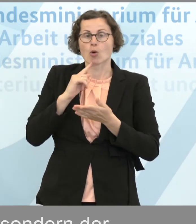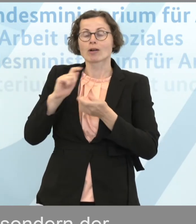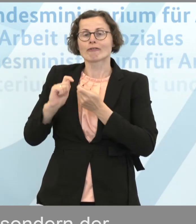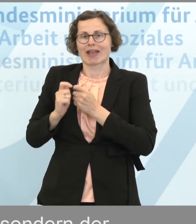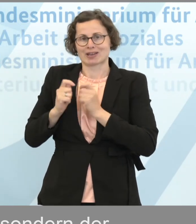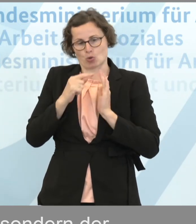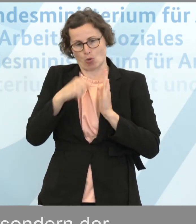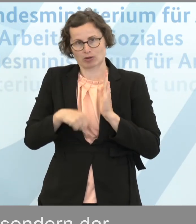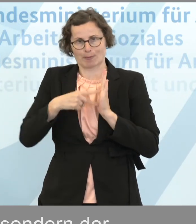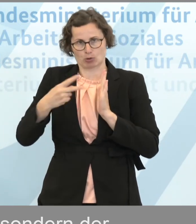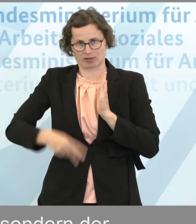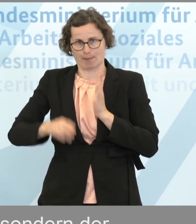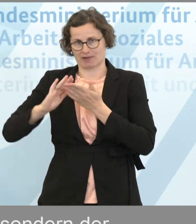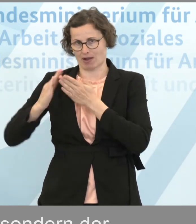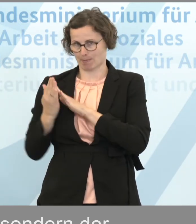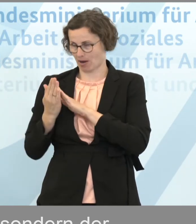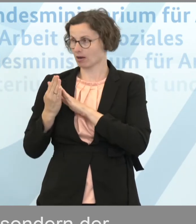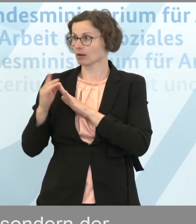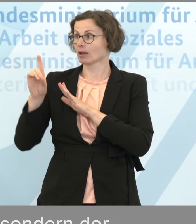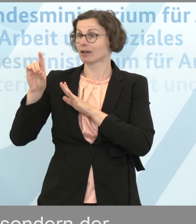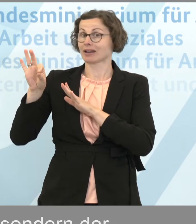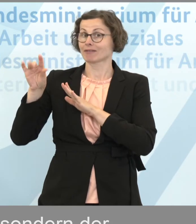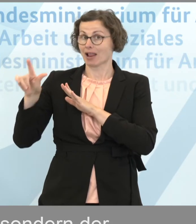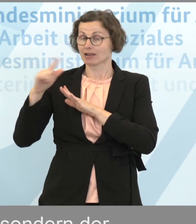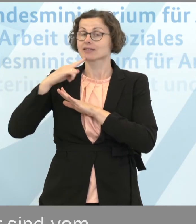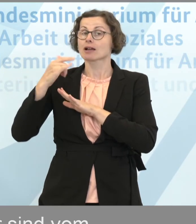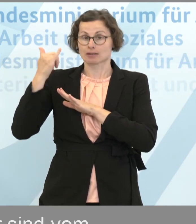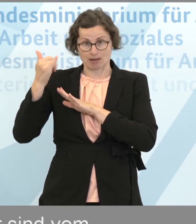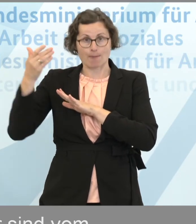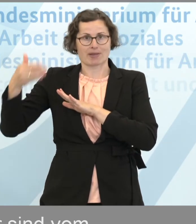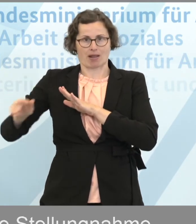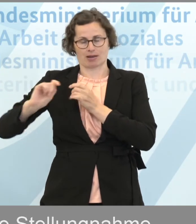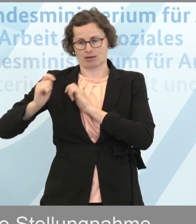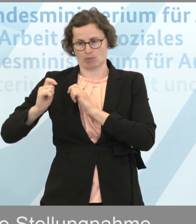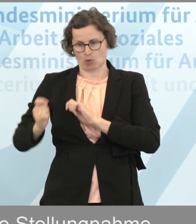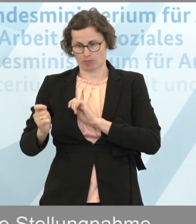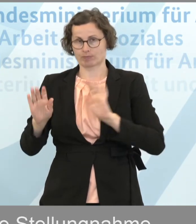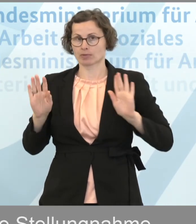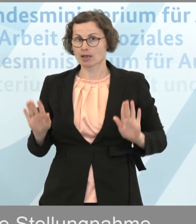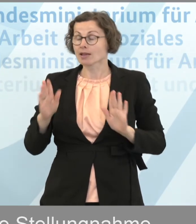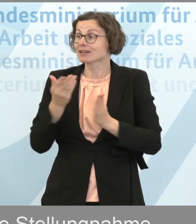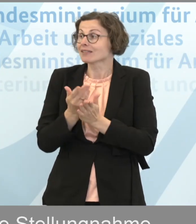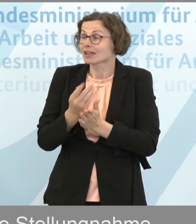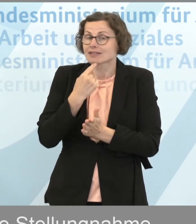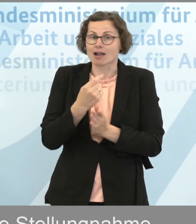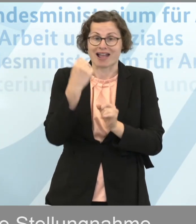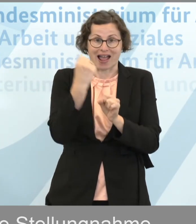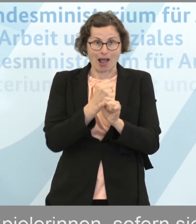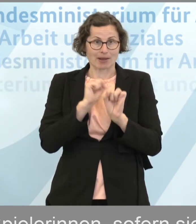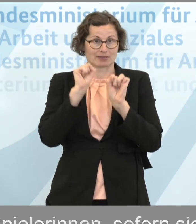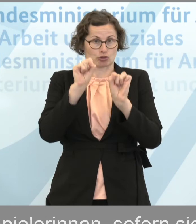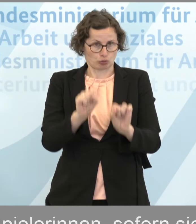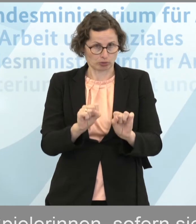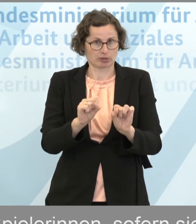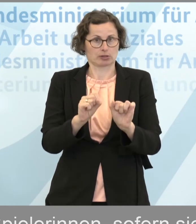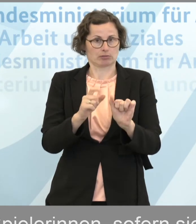vereinbart, zu der die DFL bereit ist. Deshalb kann ich für diesen einen Teil sagen, dass das, was da gemacht wurde